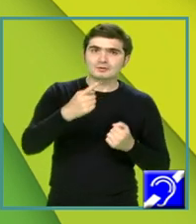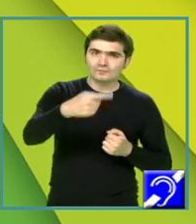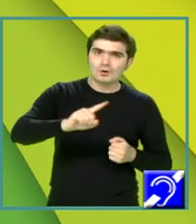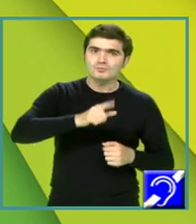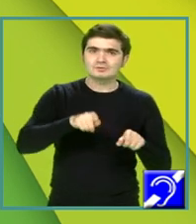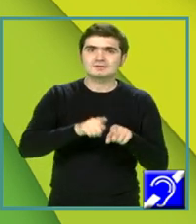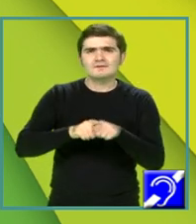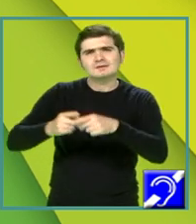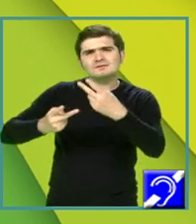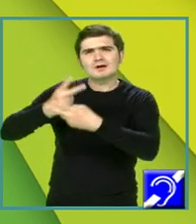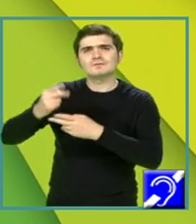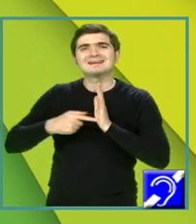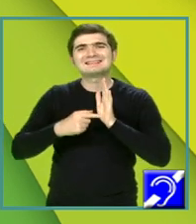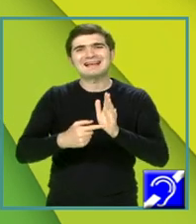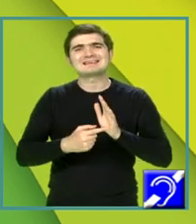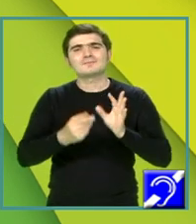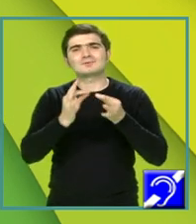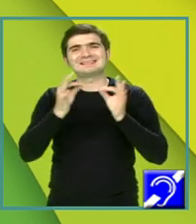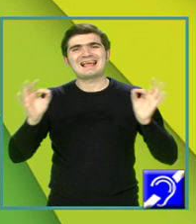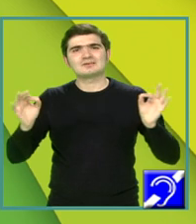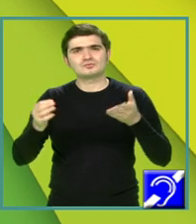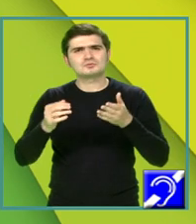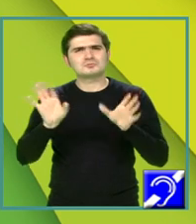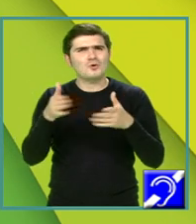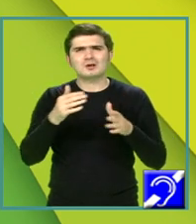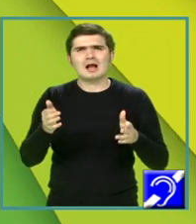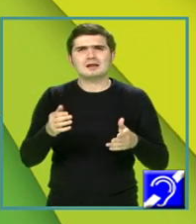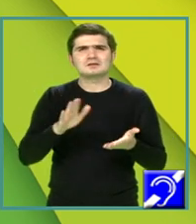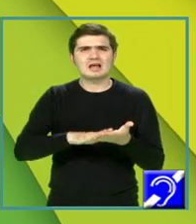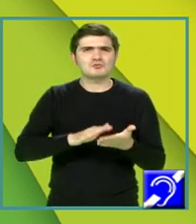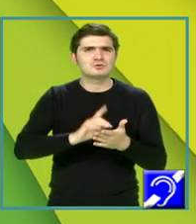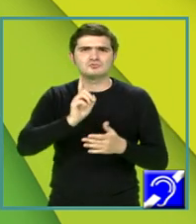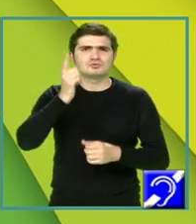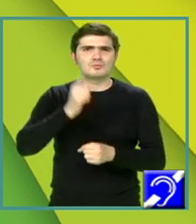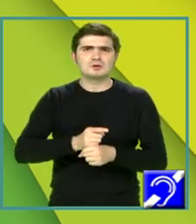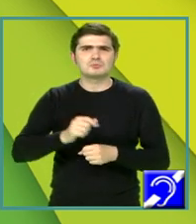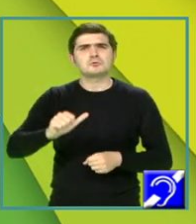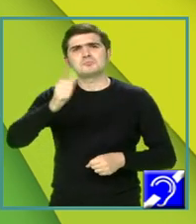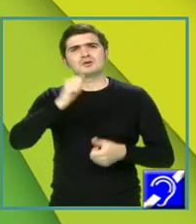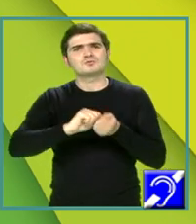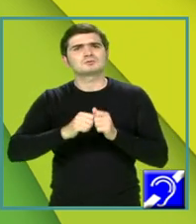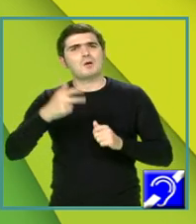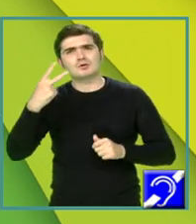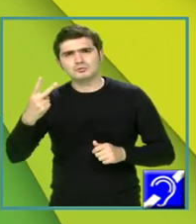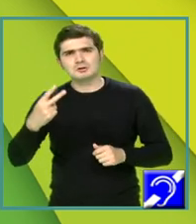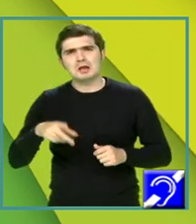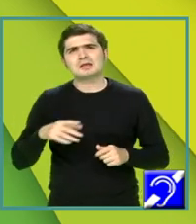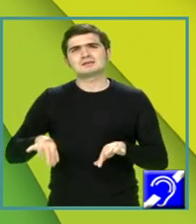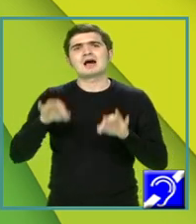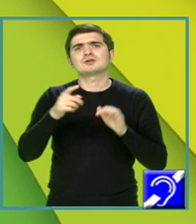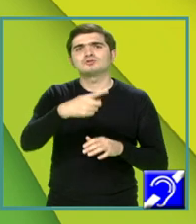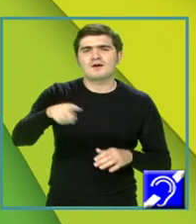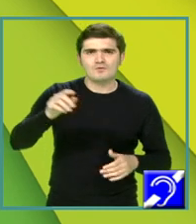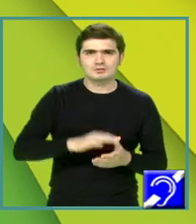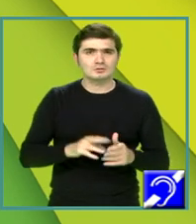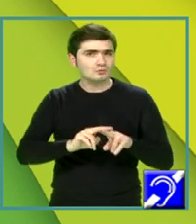valorificați, de exemplu, textul în oricare dintre argumente. Nu e obligatoriu să fie primul sau al doilea argument, este la alegerea voastră. Cum am